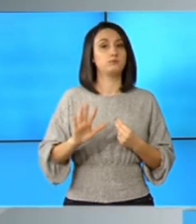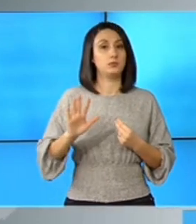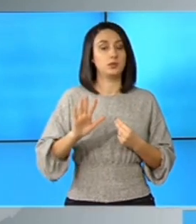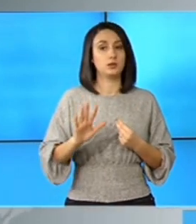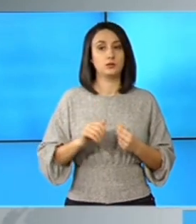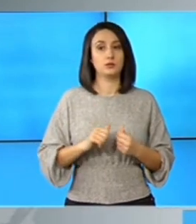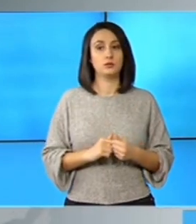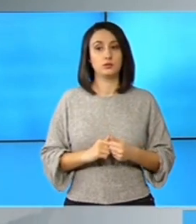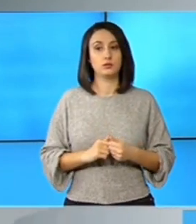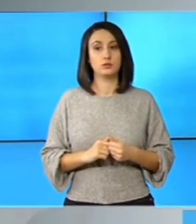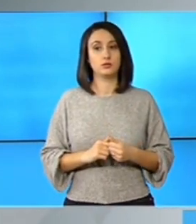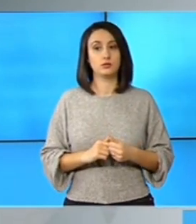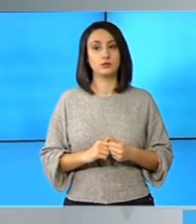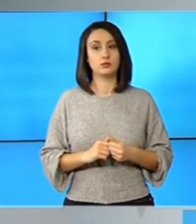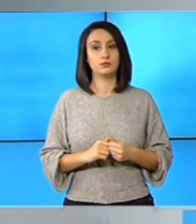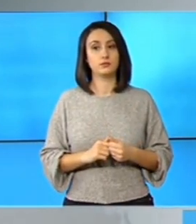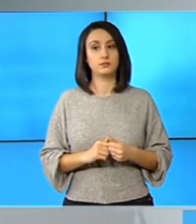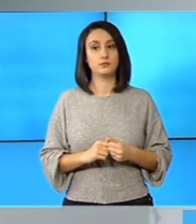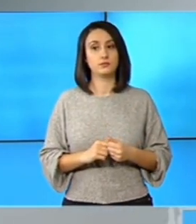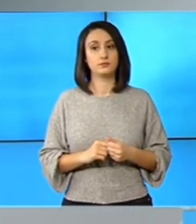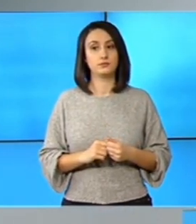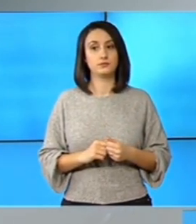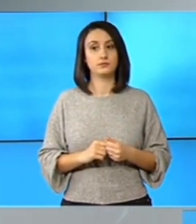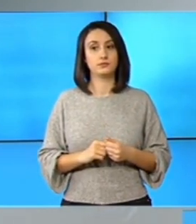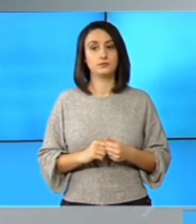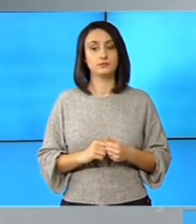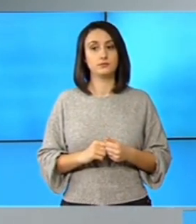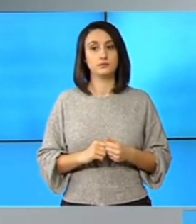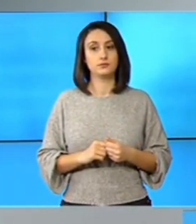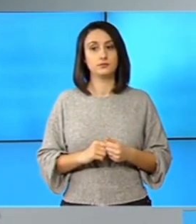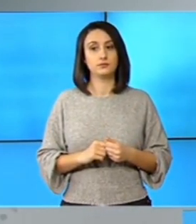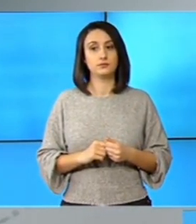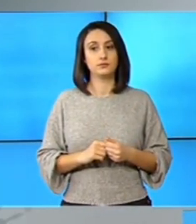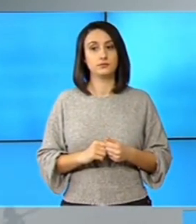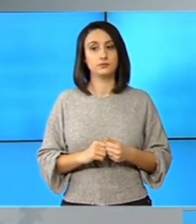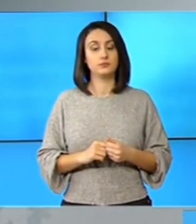publici, pentru că despre asta este vorba. Un aparat de funcționari publici performanți. Pentru